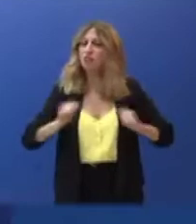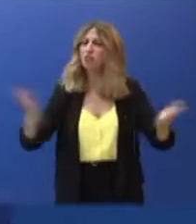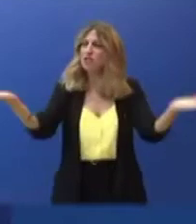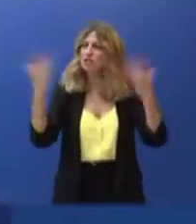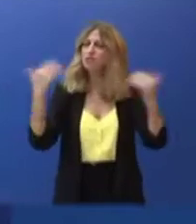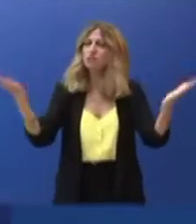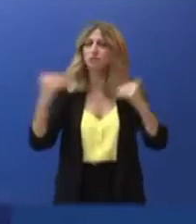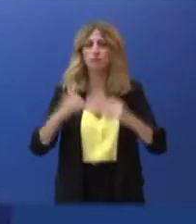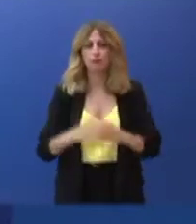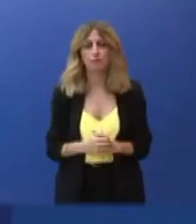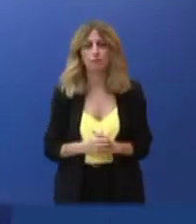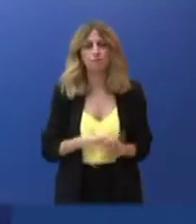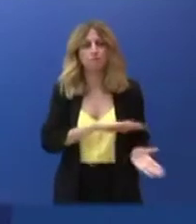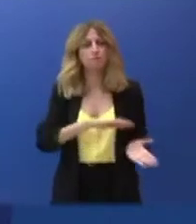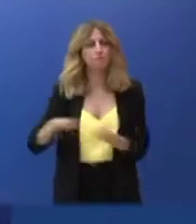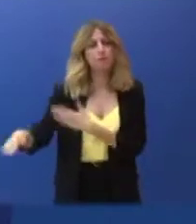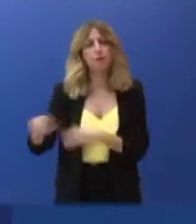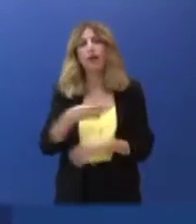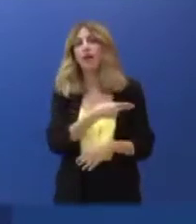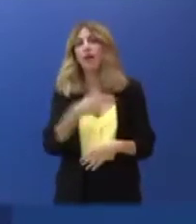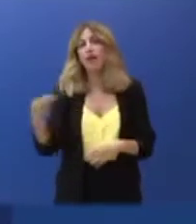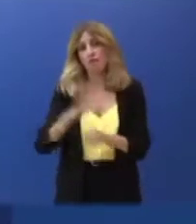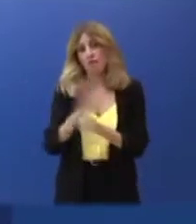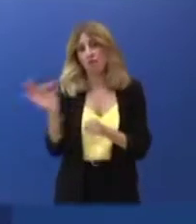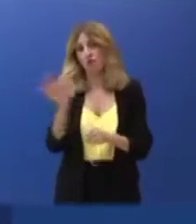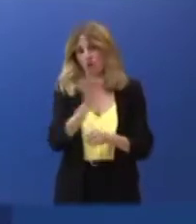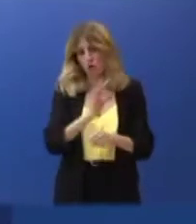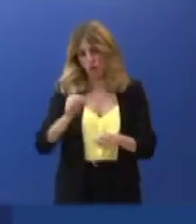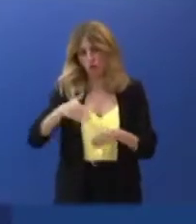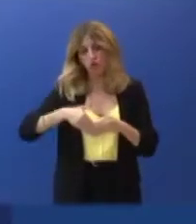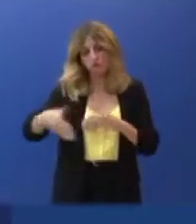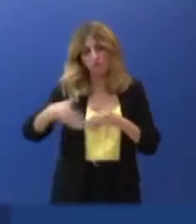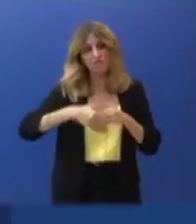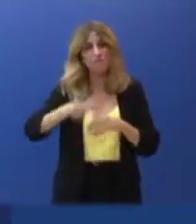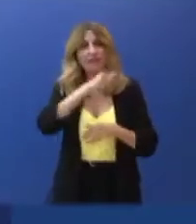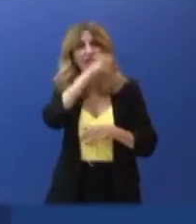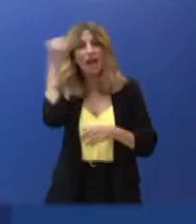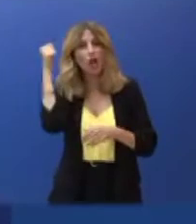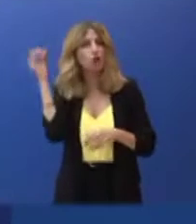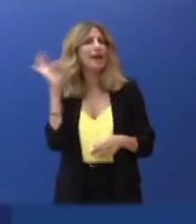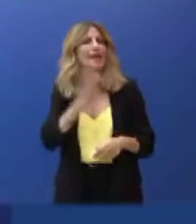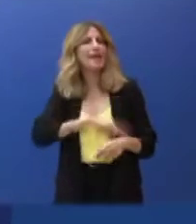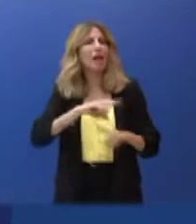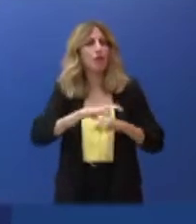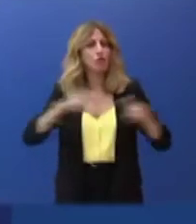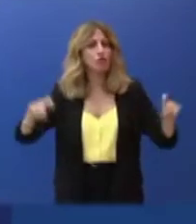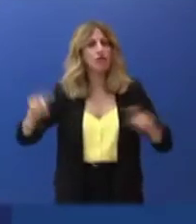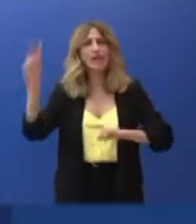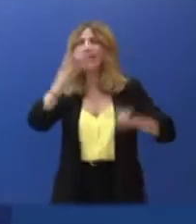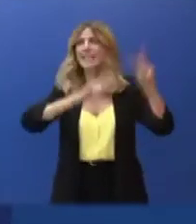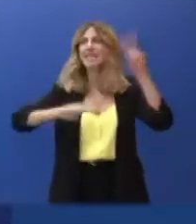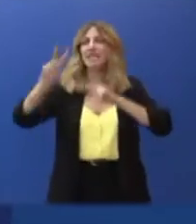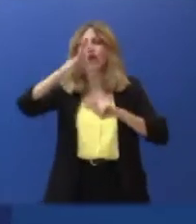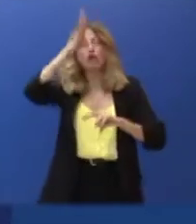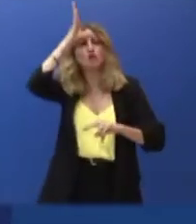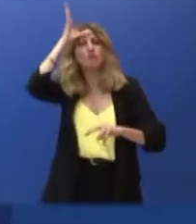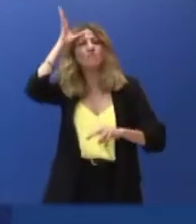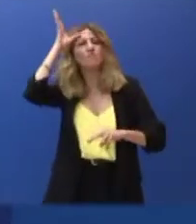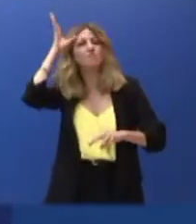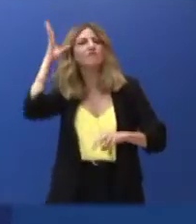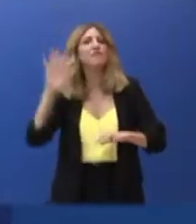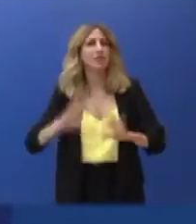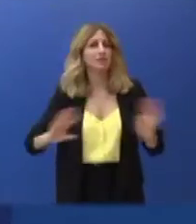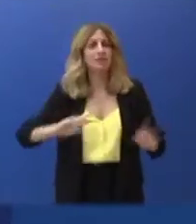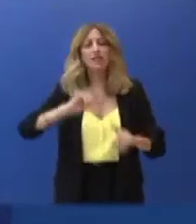Καθώς διανύουμε τις πρώτες μέρες του καλοκαιριού, με τη βοήθεια του καιρού και την πρόοδο του εμβολιασμού, βελτιώνονται τα επιδημιολογικά